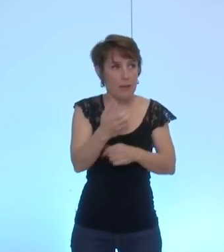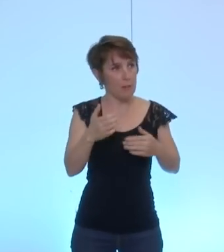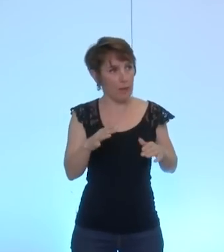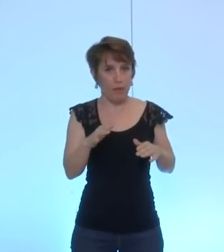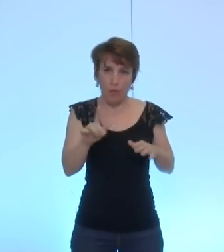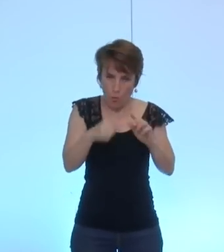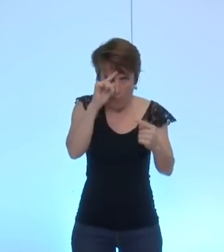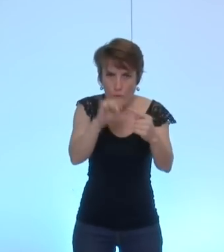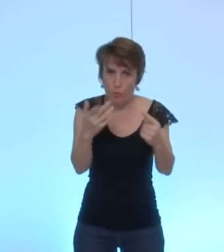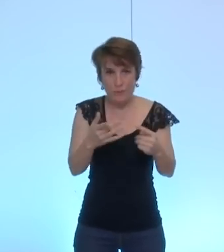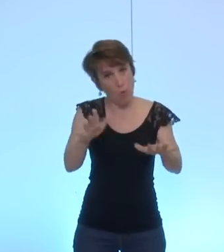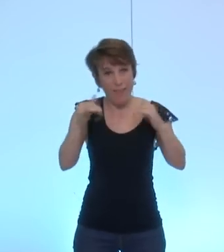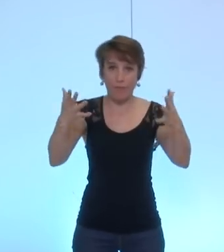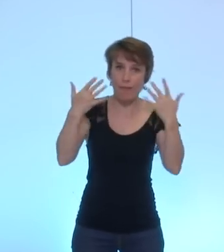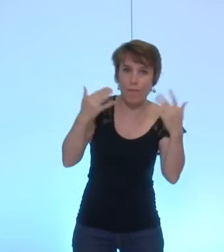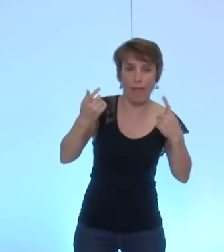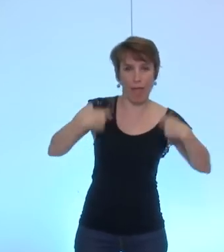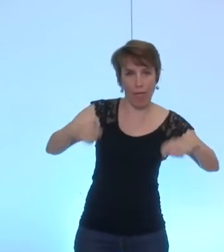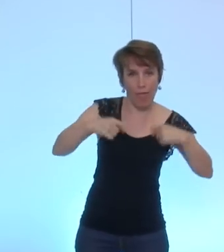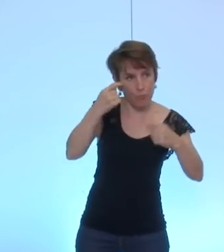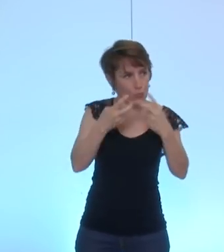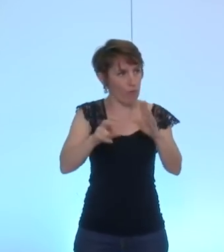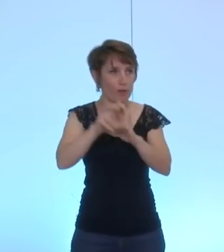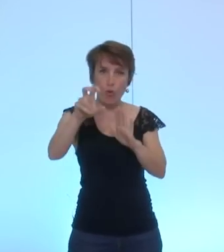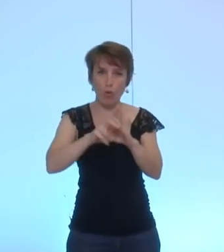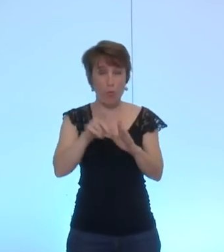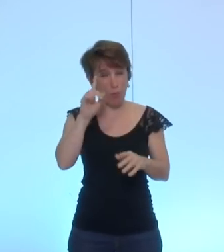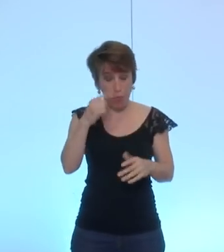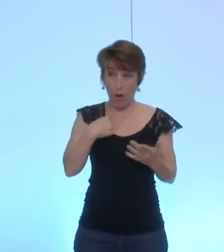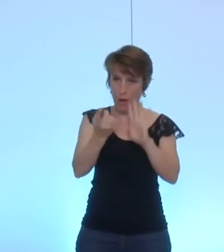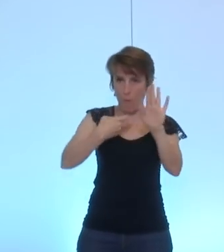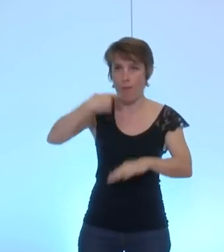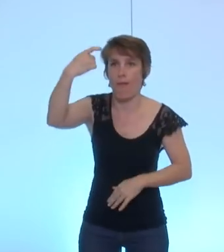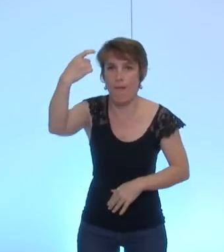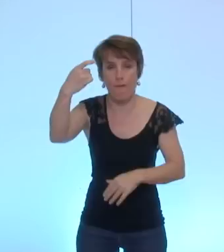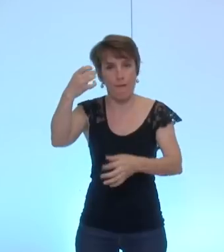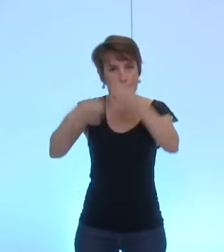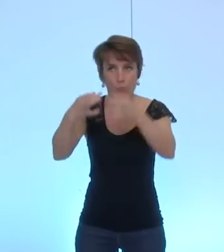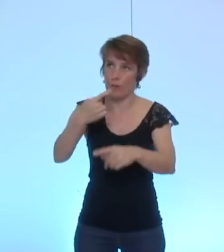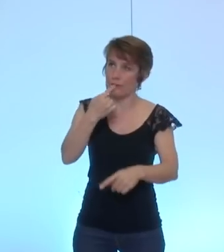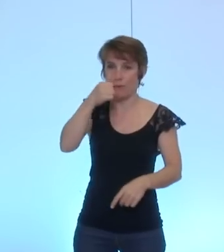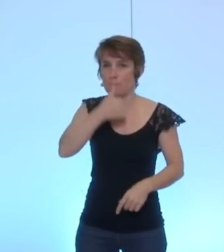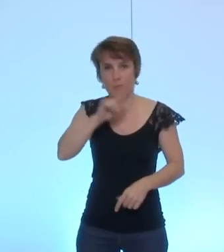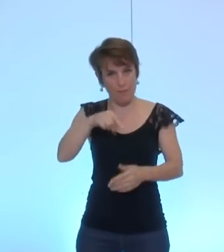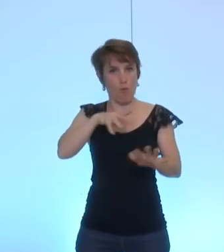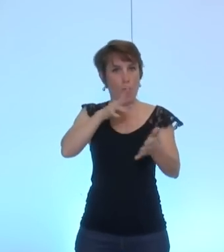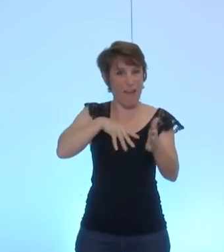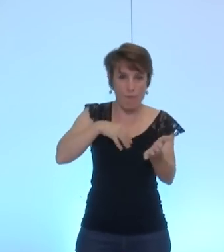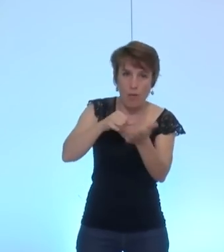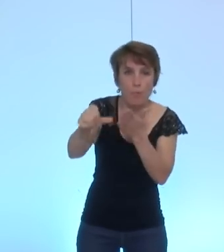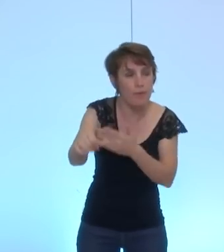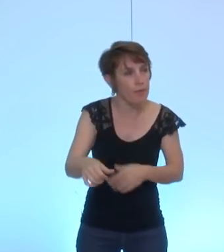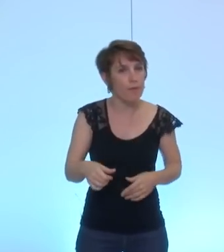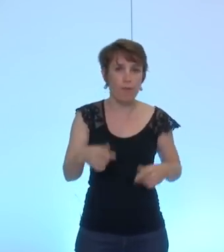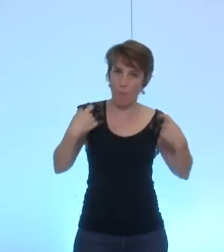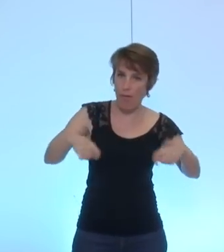'éviter des frais à la ville de Grenoble, des frais d'ester en justice et donc d'avoir recours à un avocat. Et deuxièmement, le fait d'avoir une